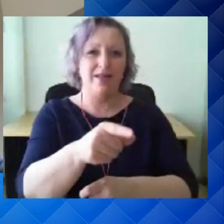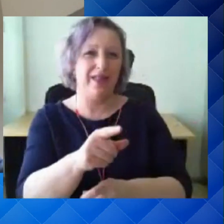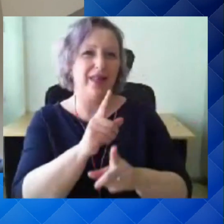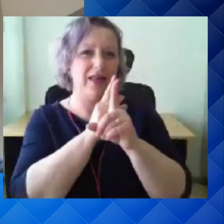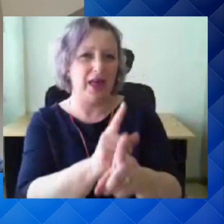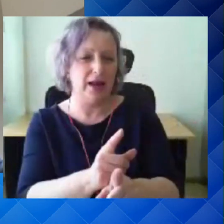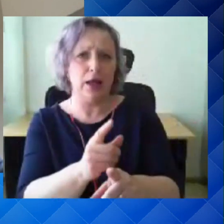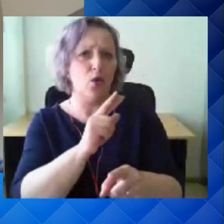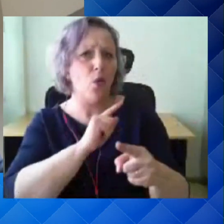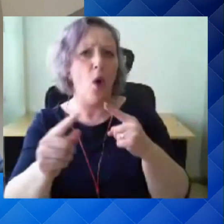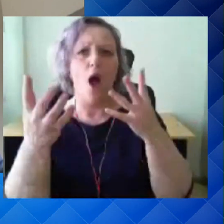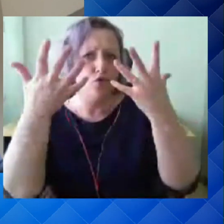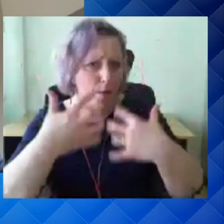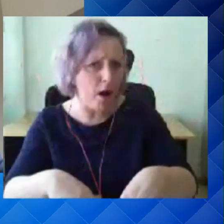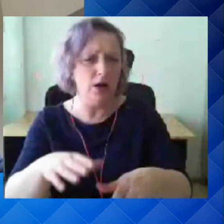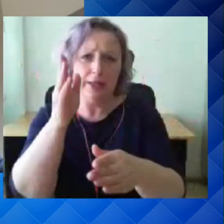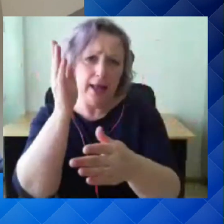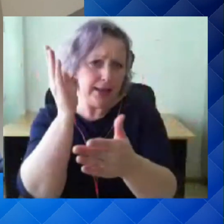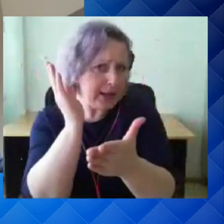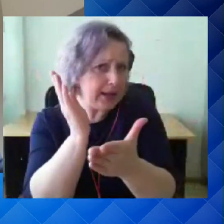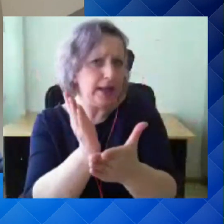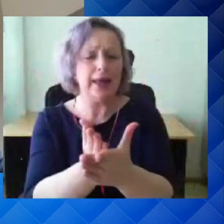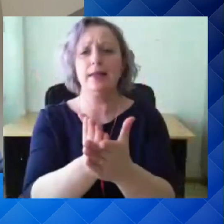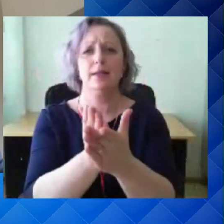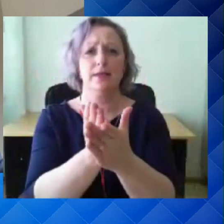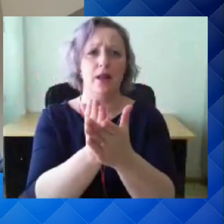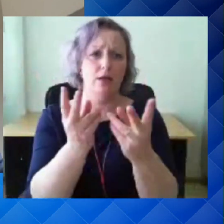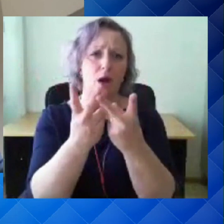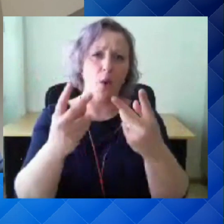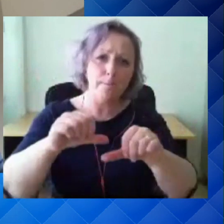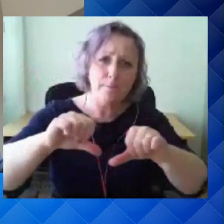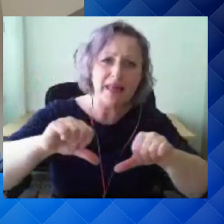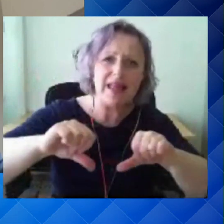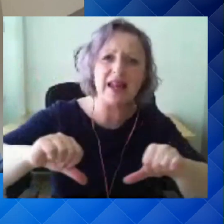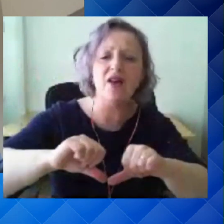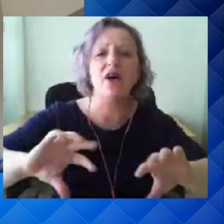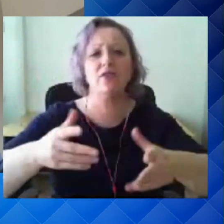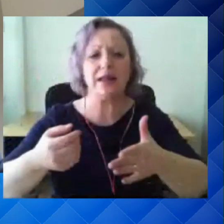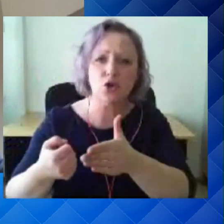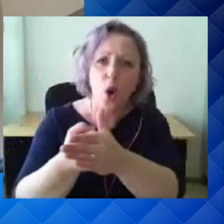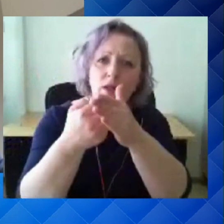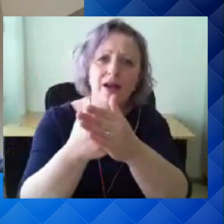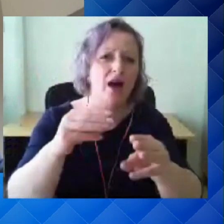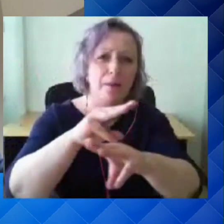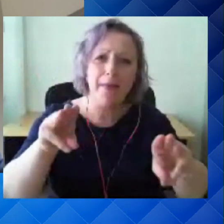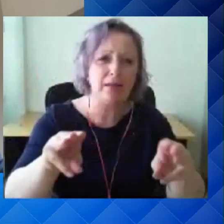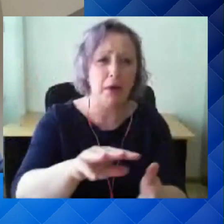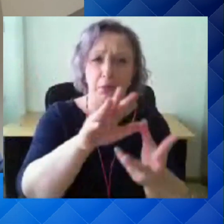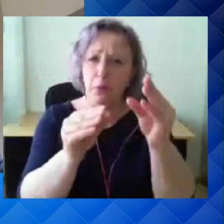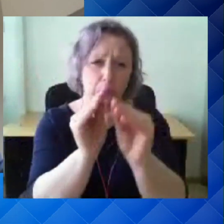kindlaid piiravaid või toetavaid meetmeid. Ehk et